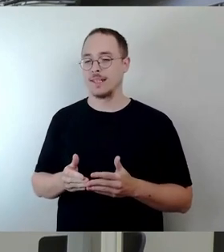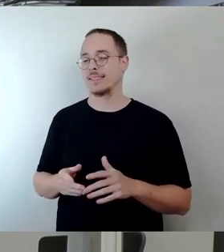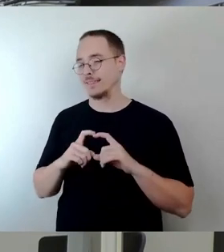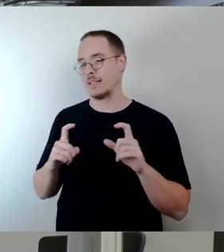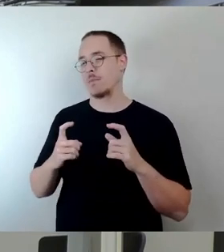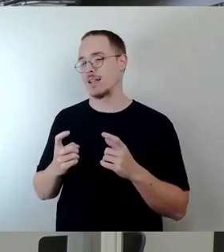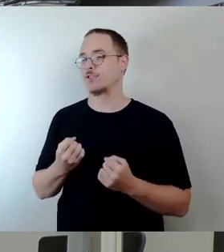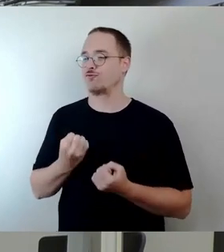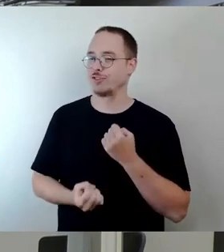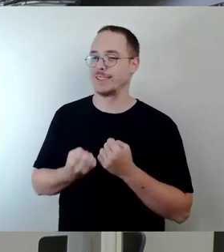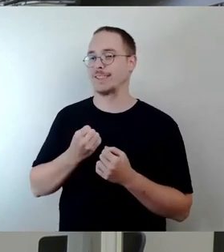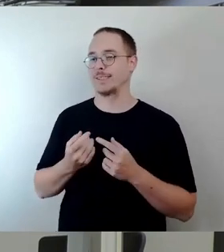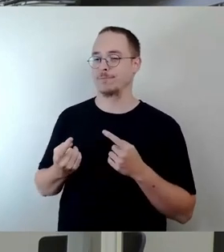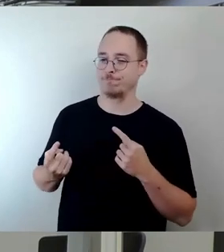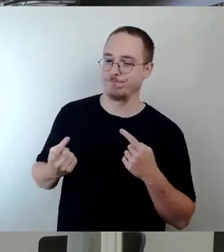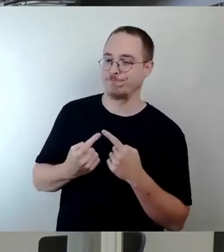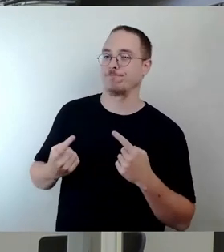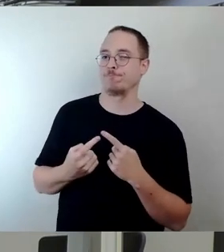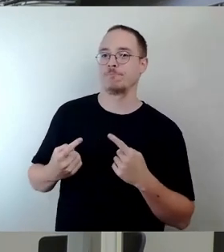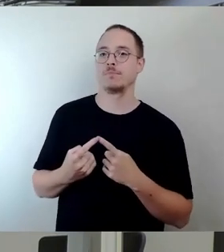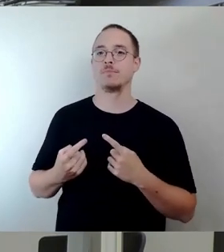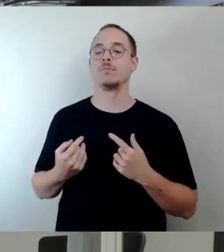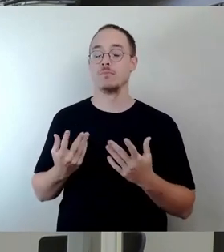Ja, und wir sind zu einer Entscheidung gekommen, die